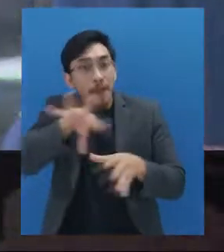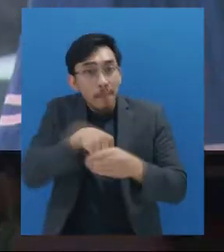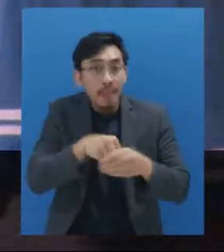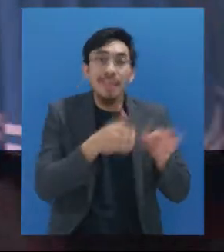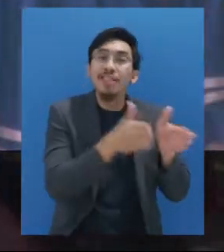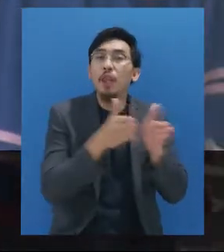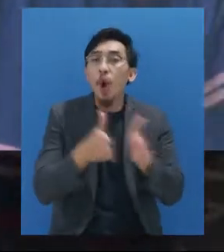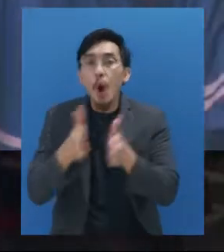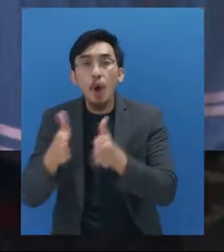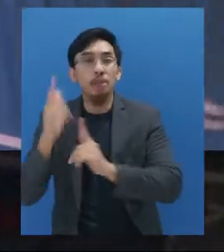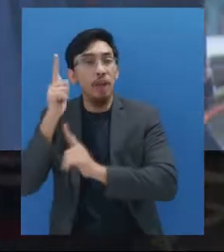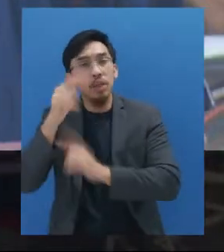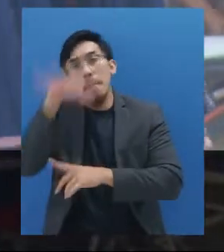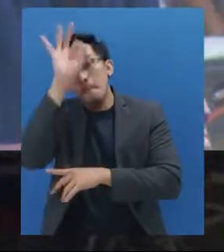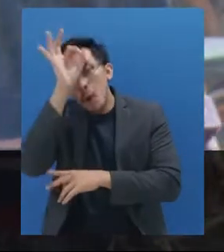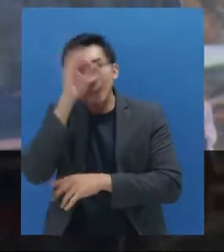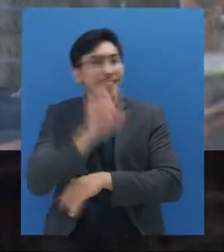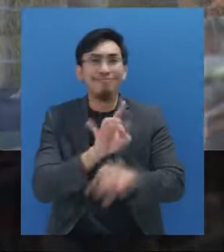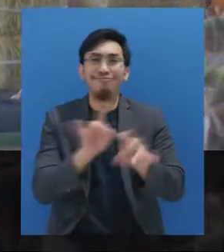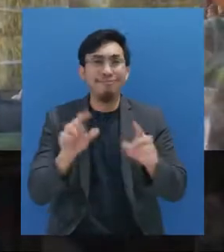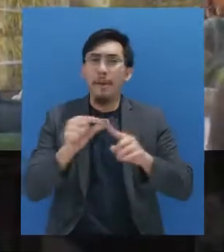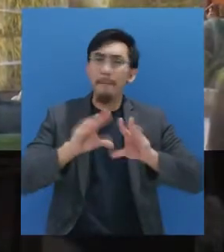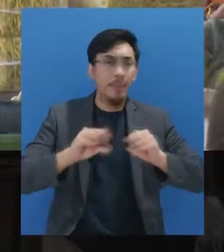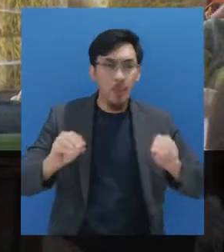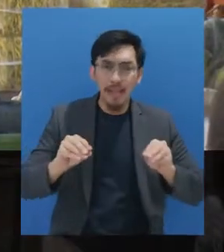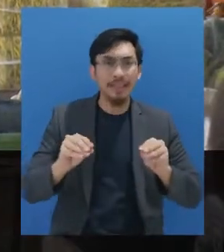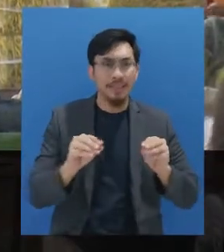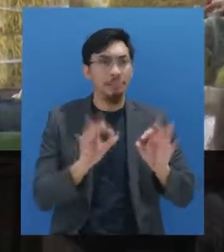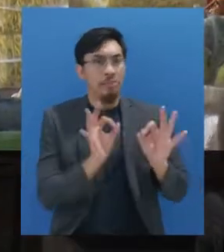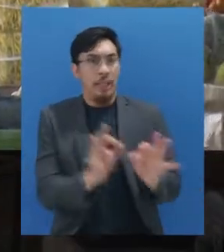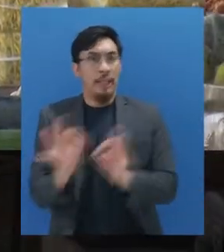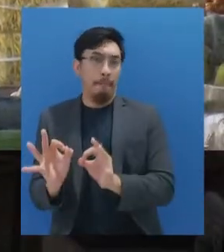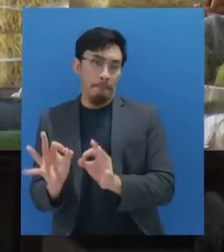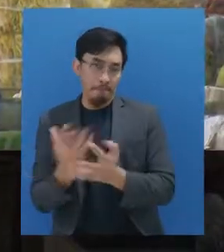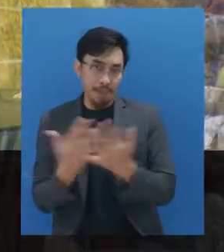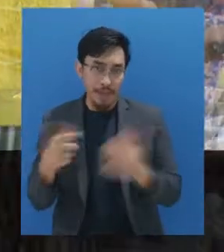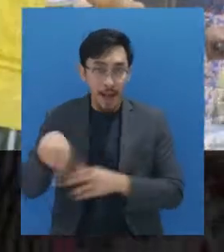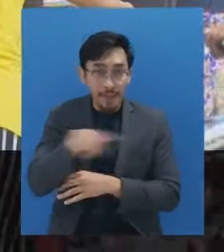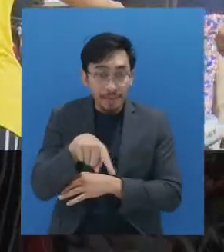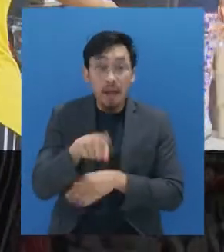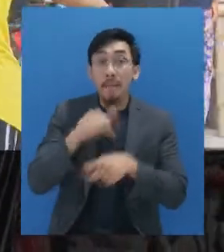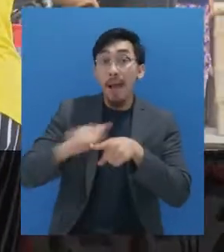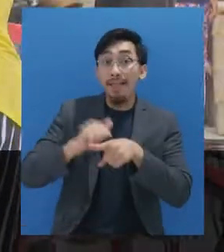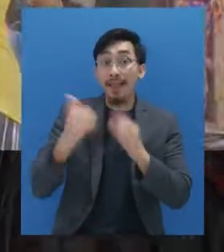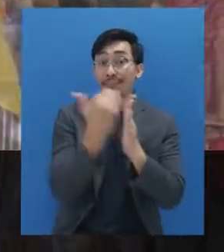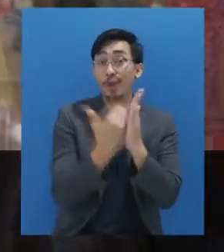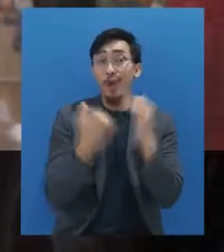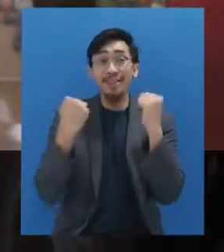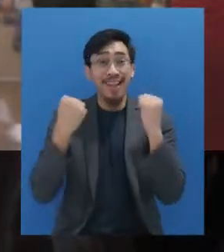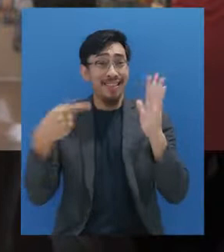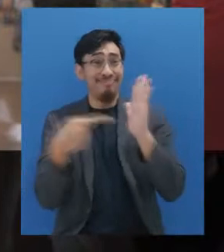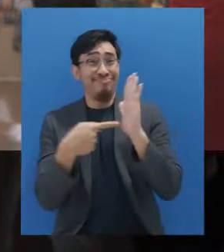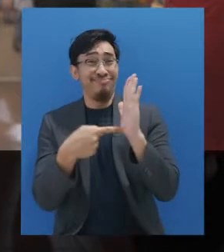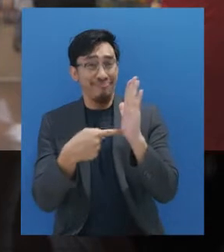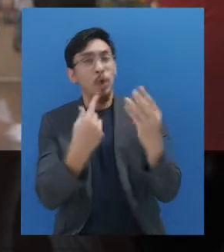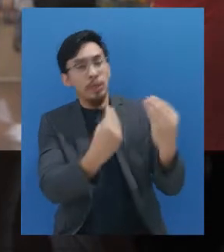keterlibatan lintas sektor dan aparat dalam penertiban kedisiplinan masyarakat pasar. Yang sudah diprokes itu